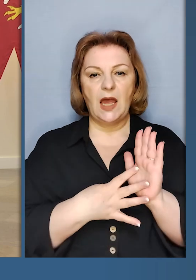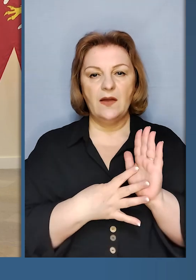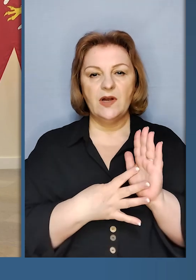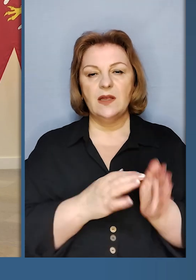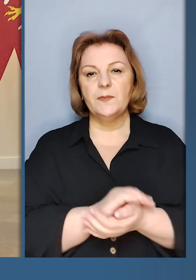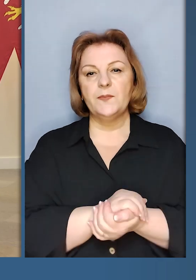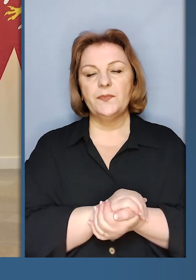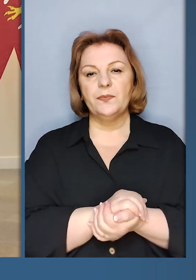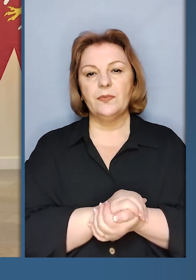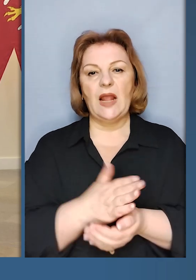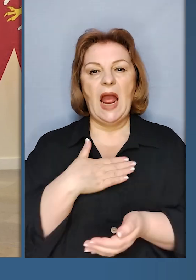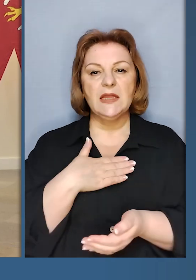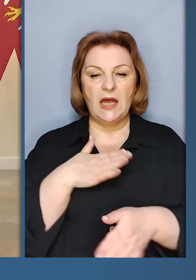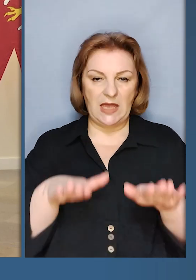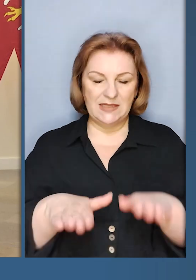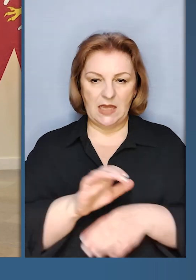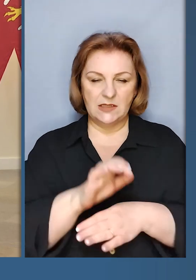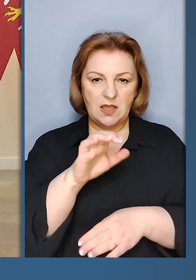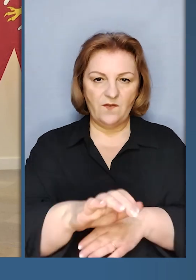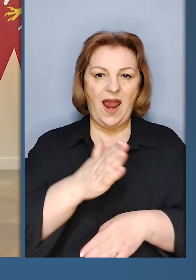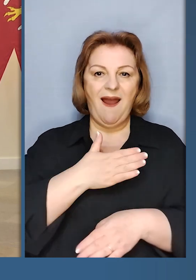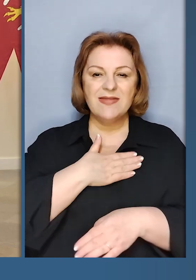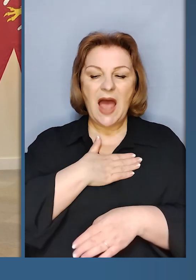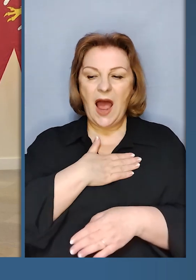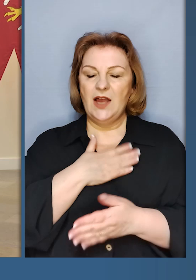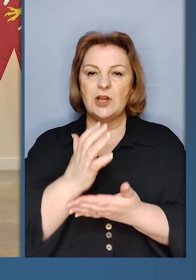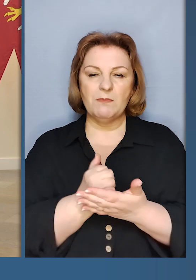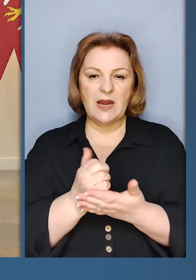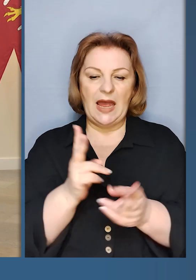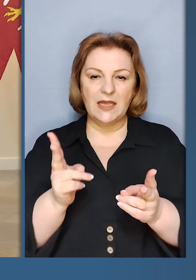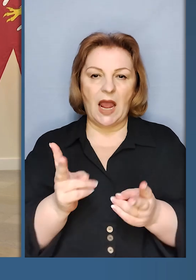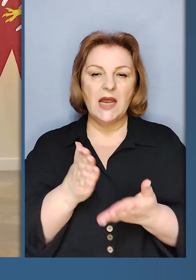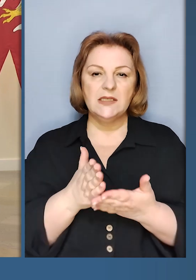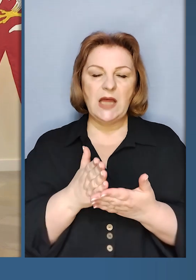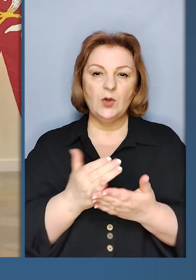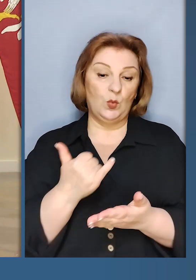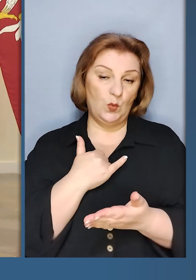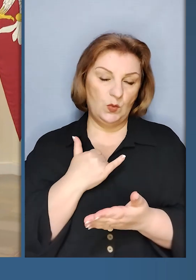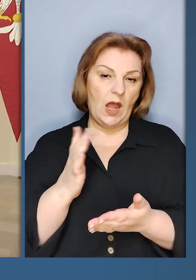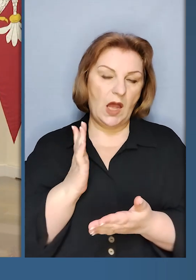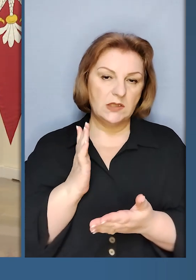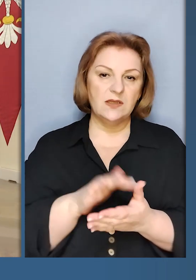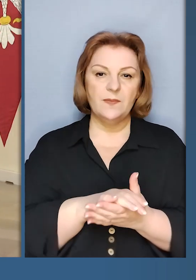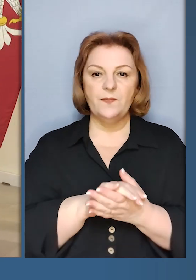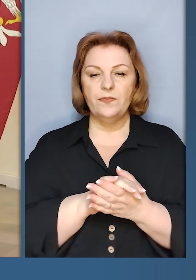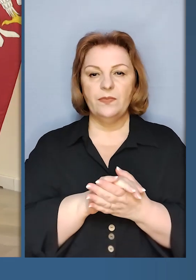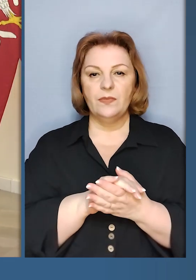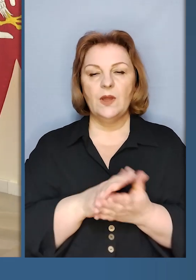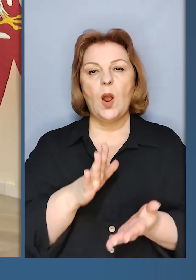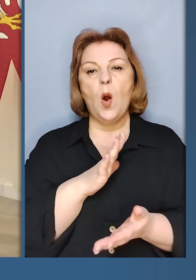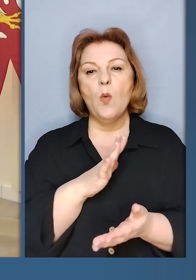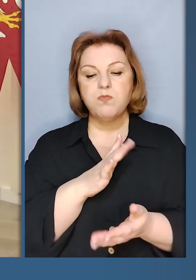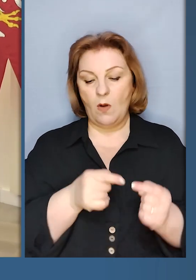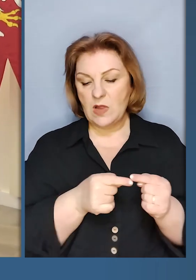міги, 29 з наших складів, з наших засобів, які знаходилися ще в нас,